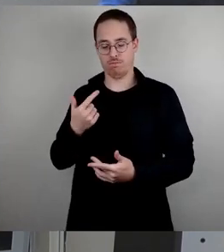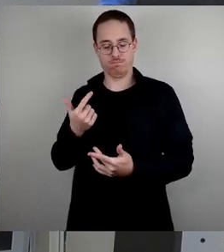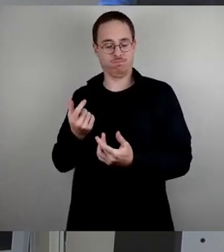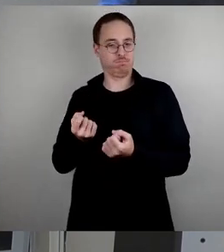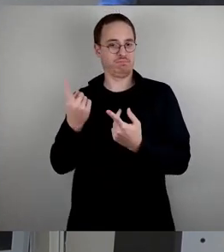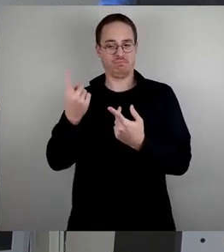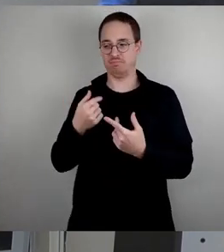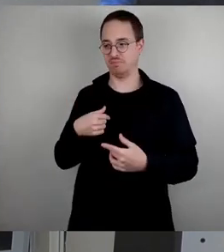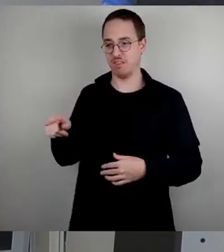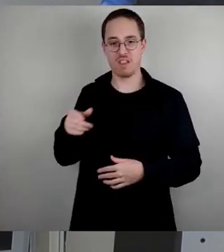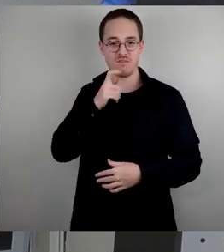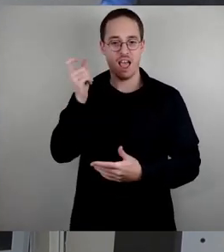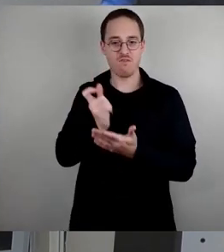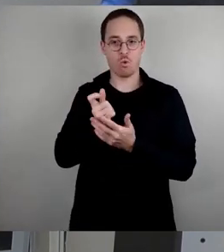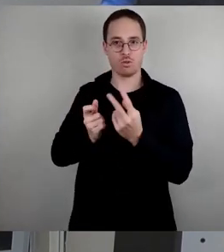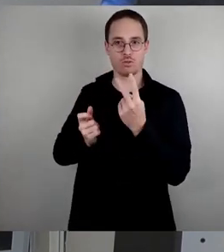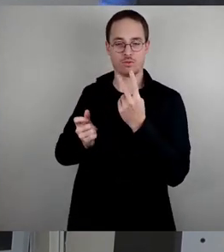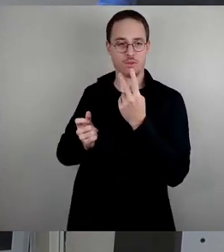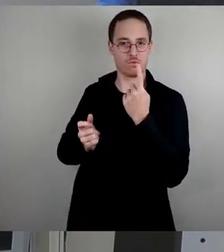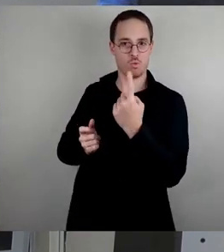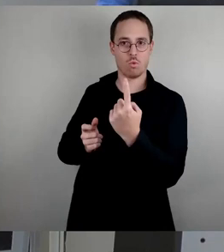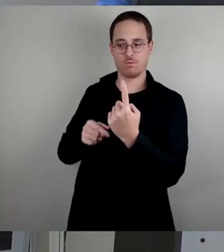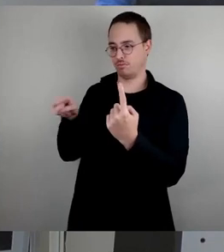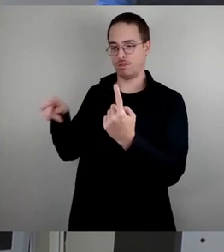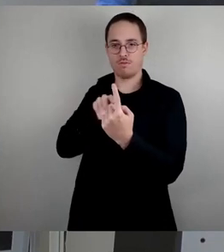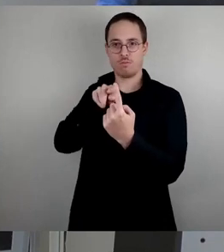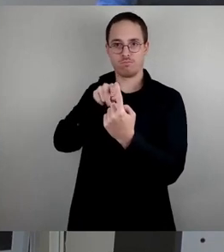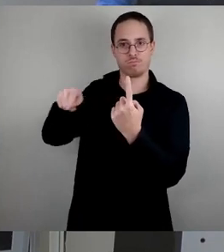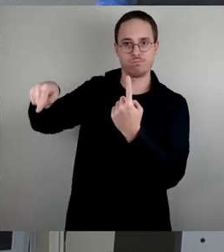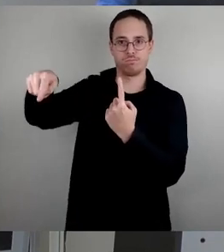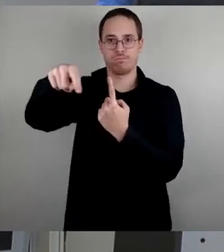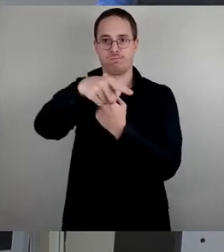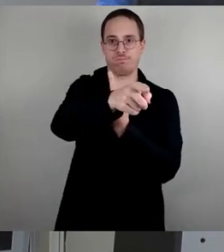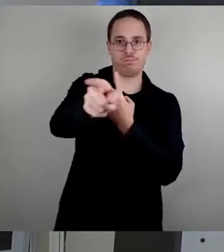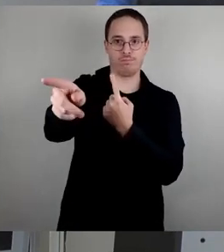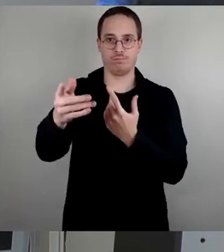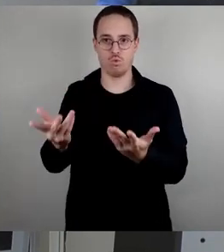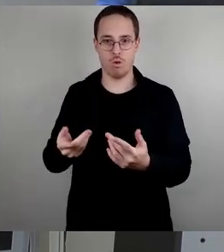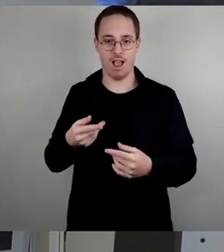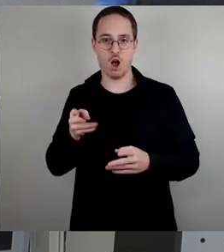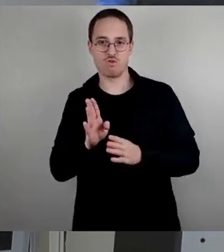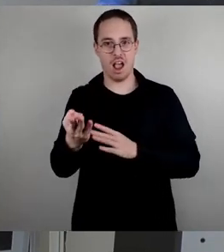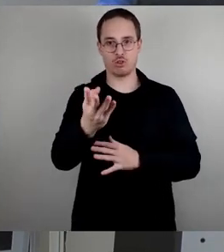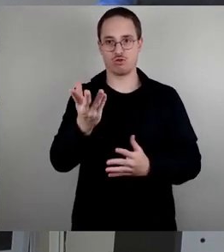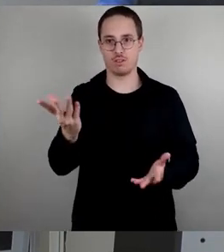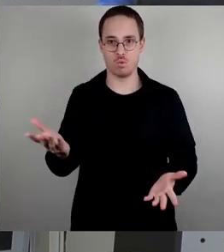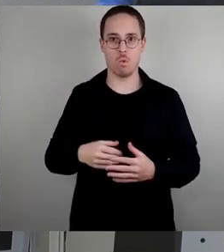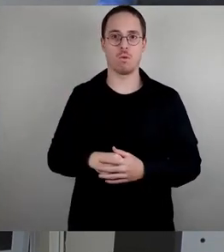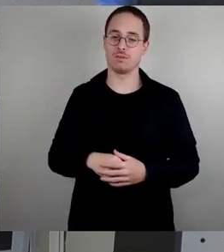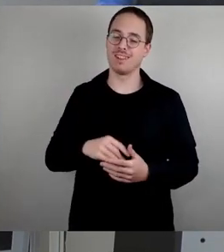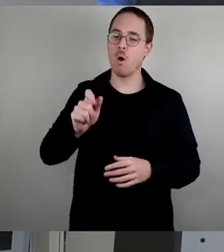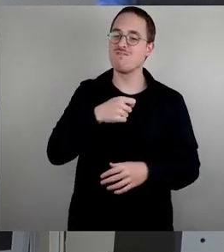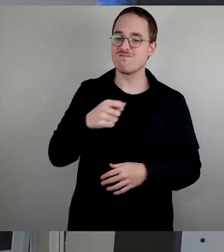Ihnen ganz klar, das werden wir Ihnen im Wahlkampf auch ganz genau aufs Brot schmieren. Was Sie hier wieder veranstaltet, das ist